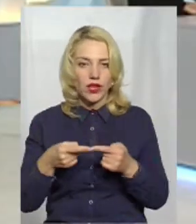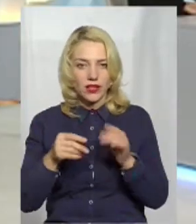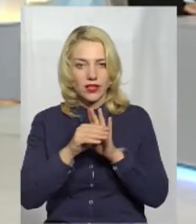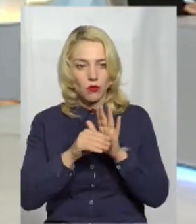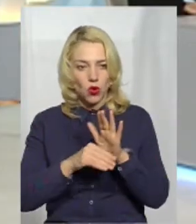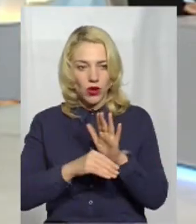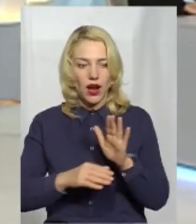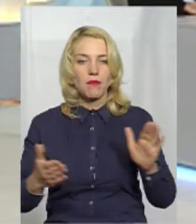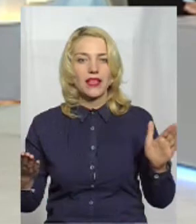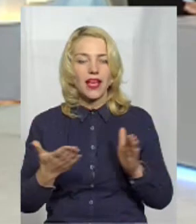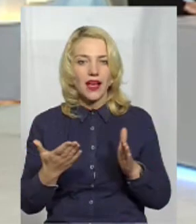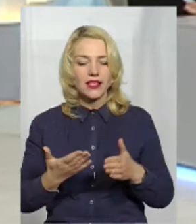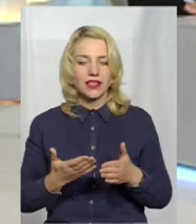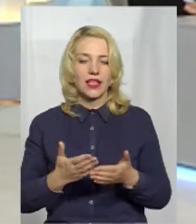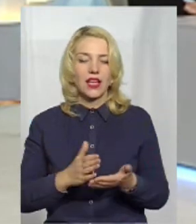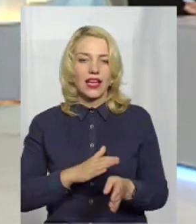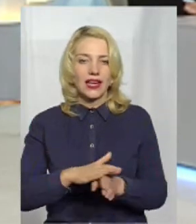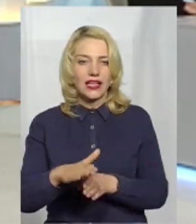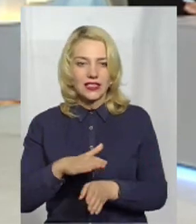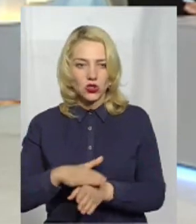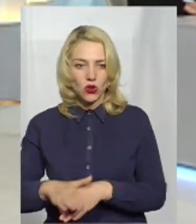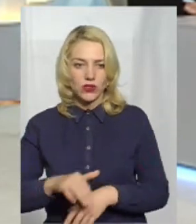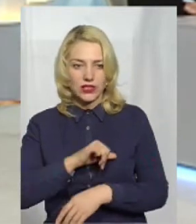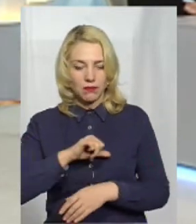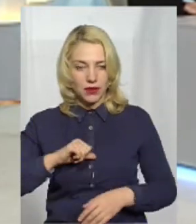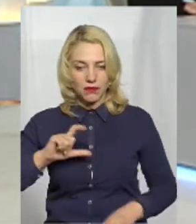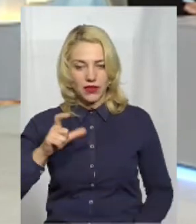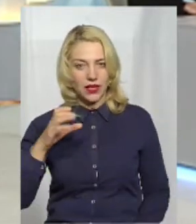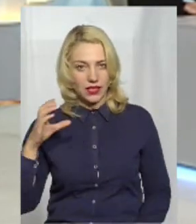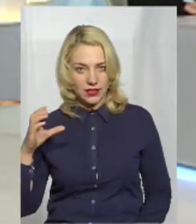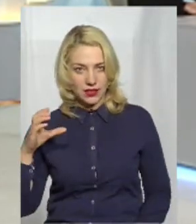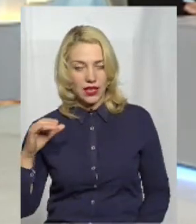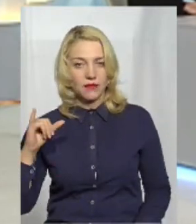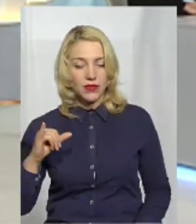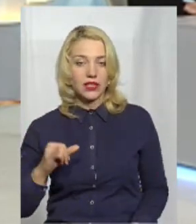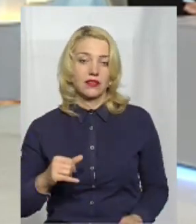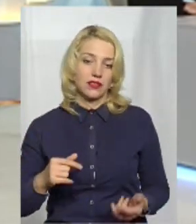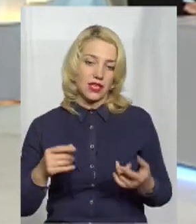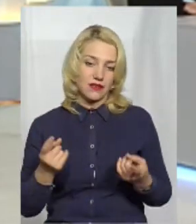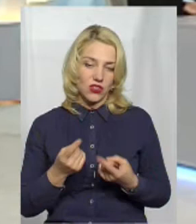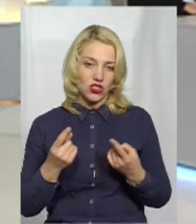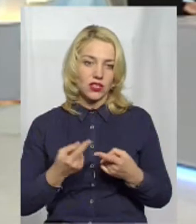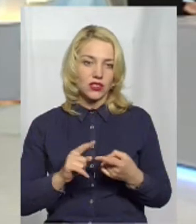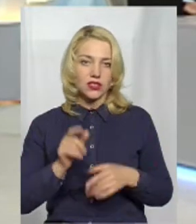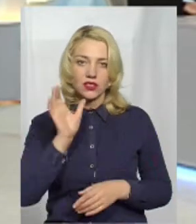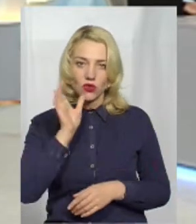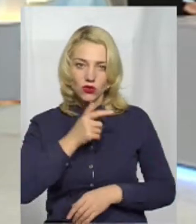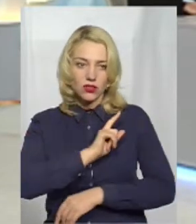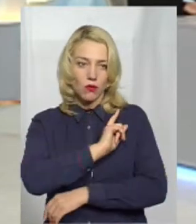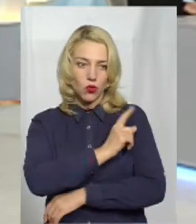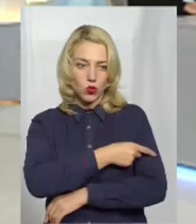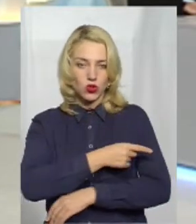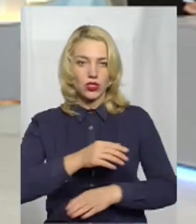оперуються, організовується з самим Європейським Союзом. І зазвичай це досить серйозні, досить потужні